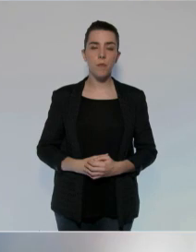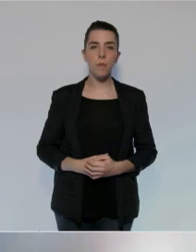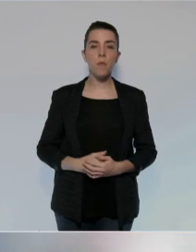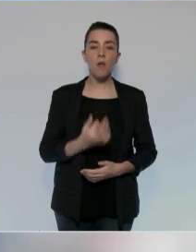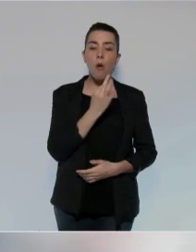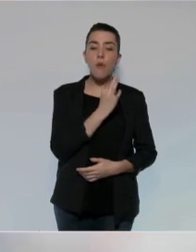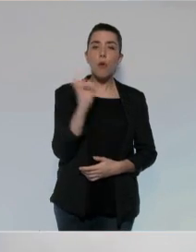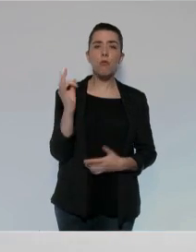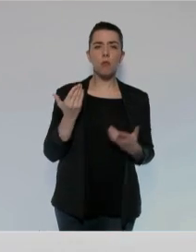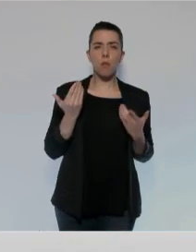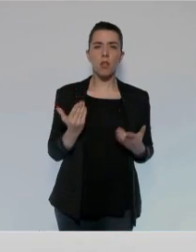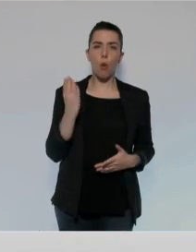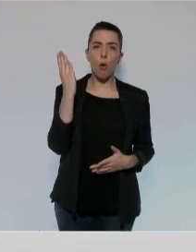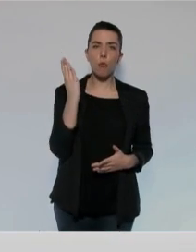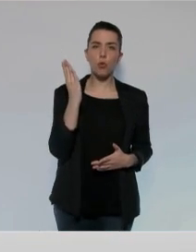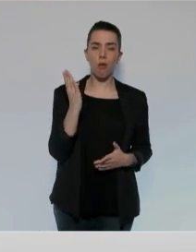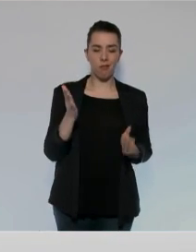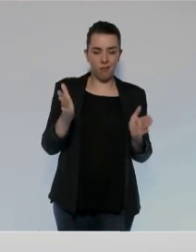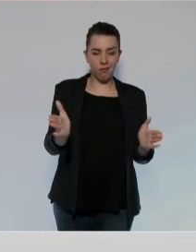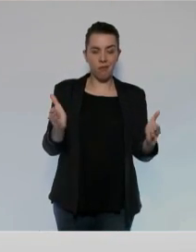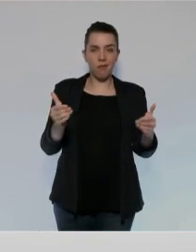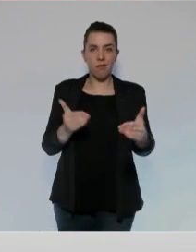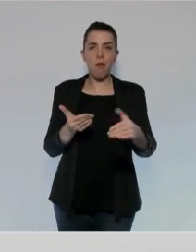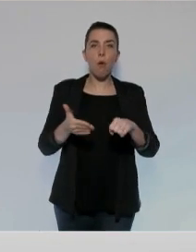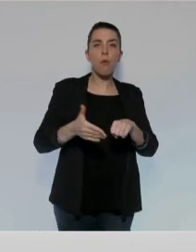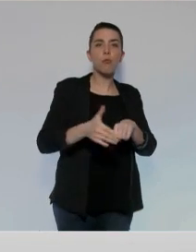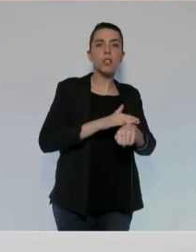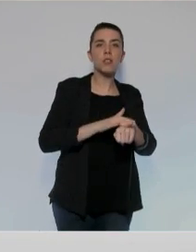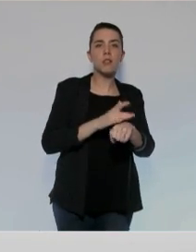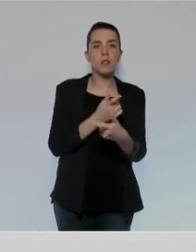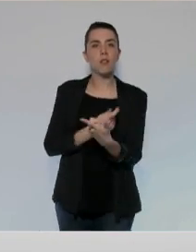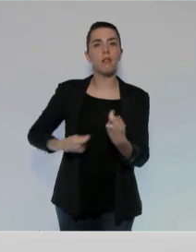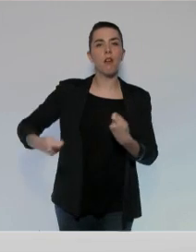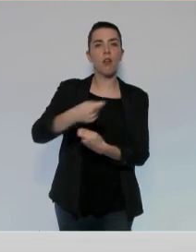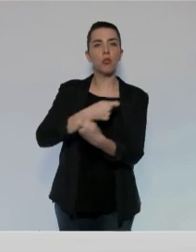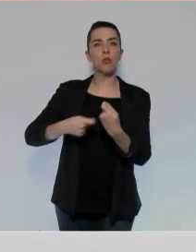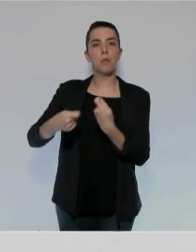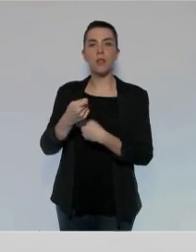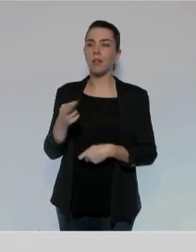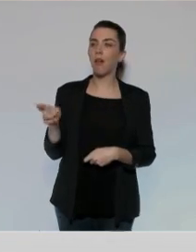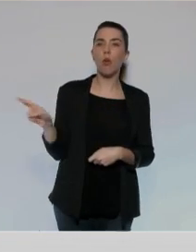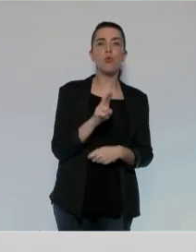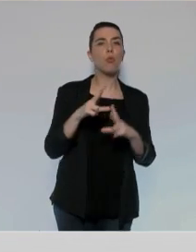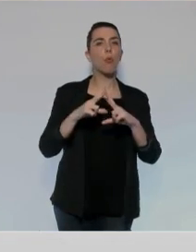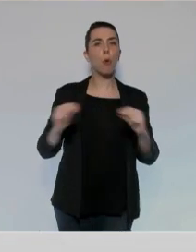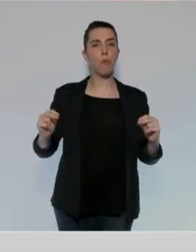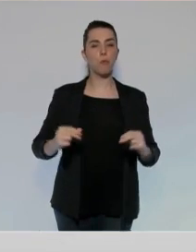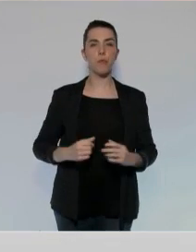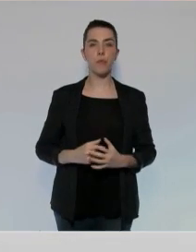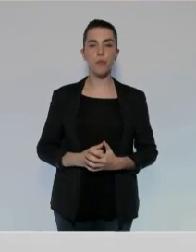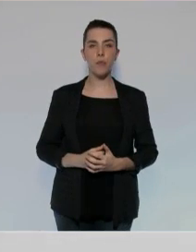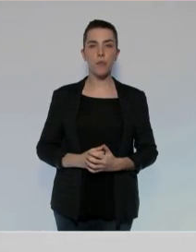La France a besoin de retrouver un espace politique et financier.